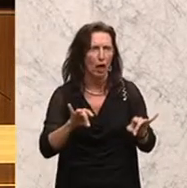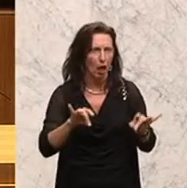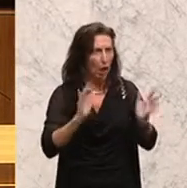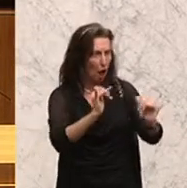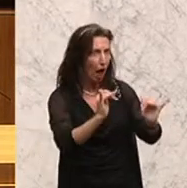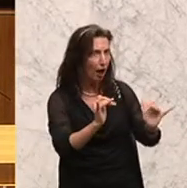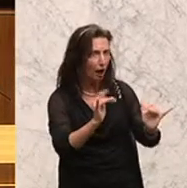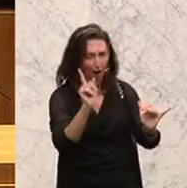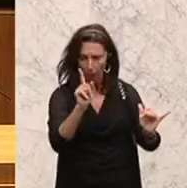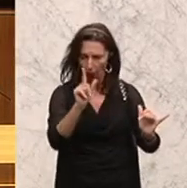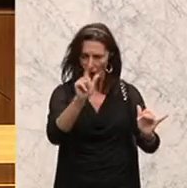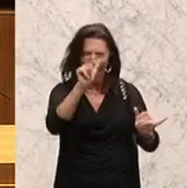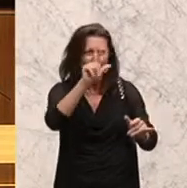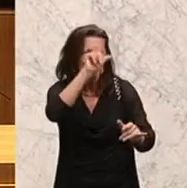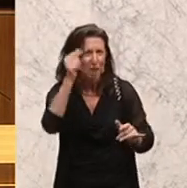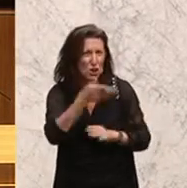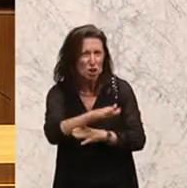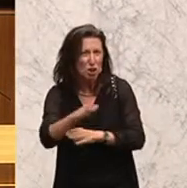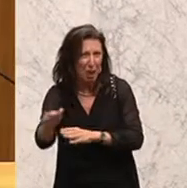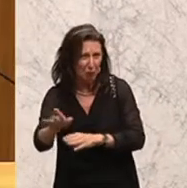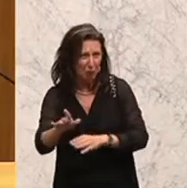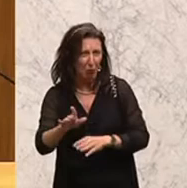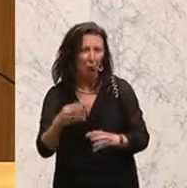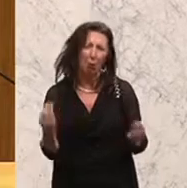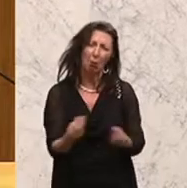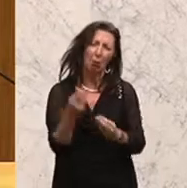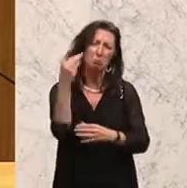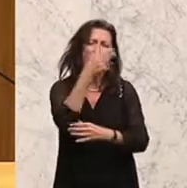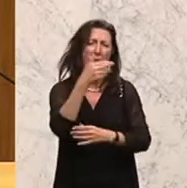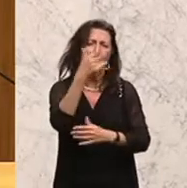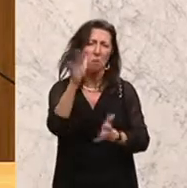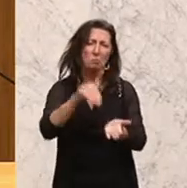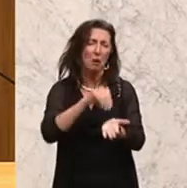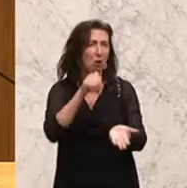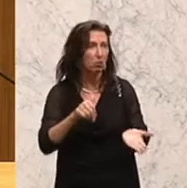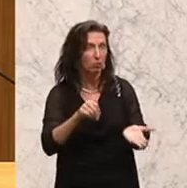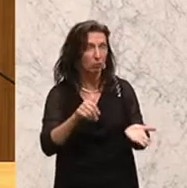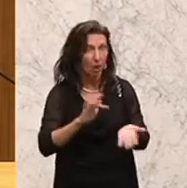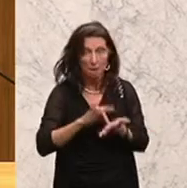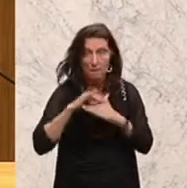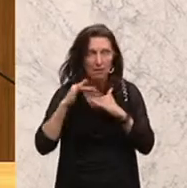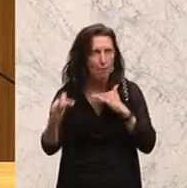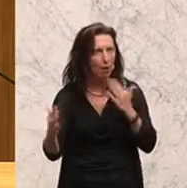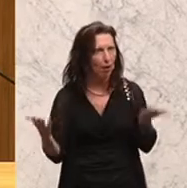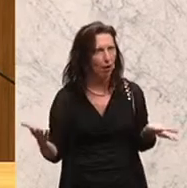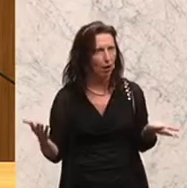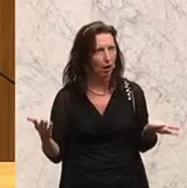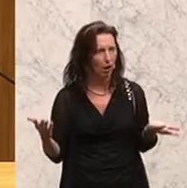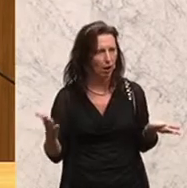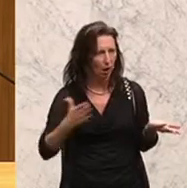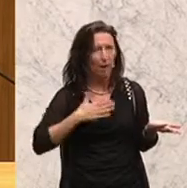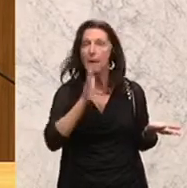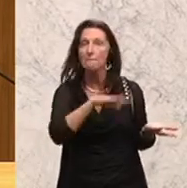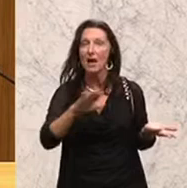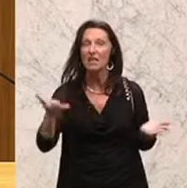sterben, dann ist das nicht Grund genug? Ich war gerade am Mittelmeer und meine Kinder sind